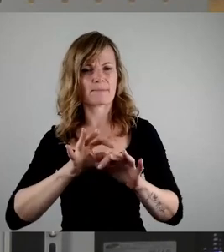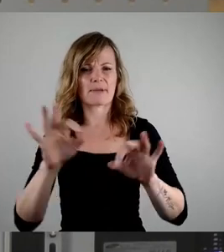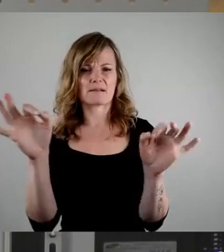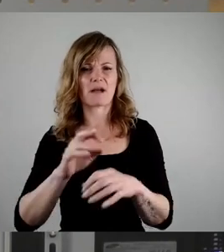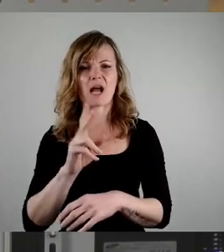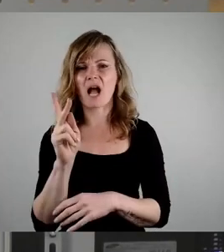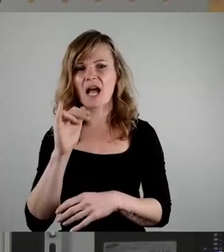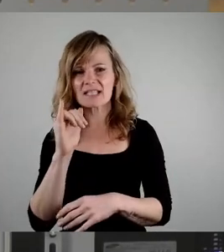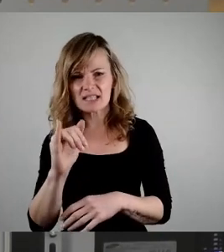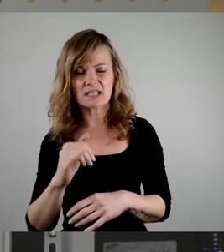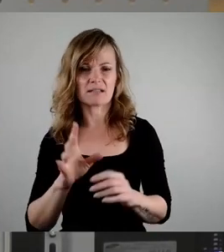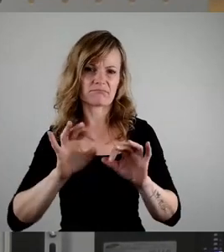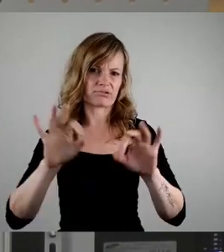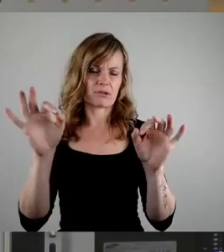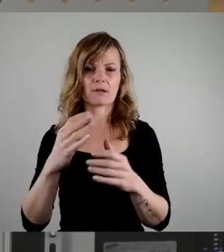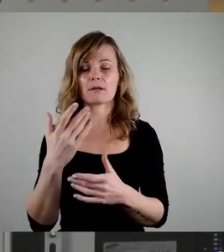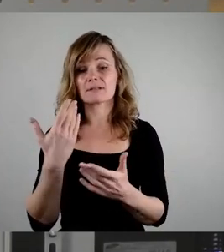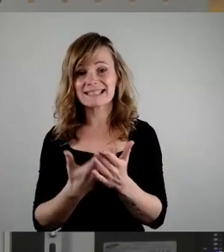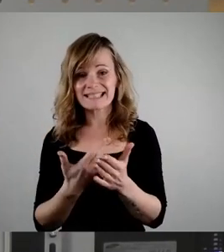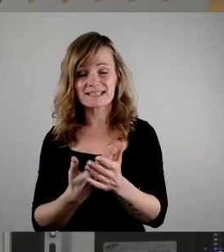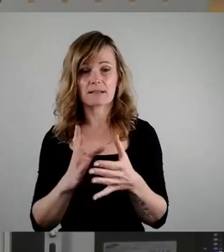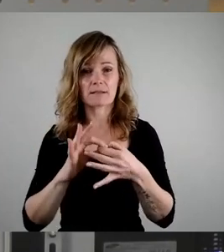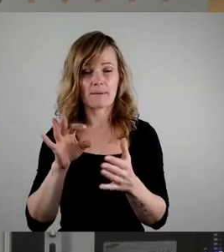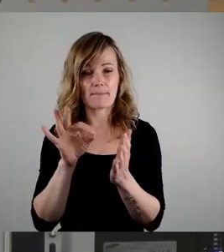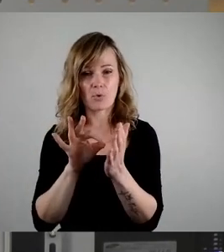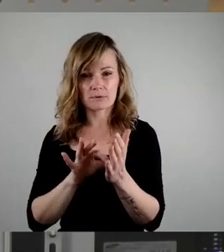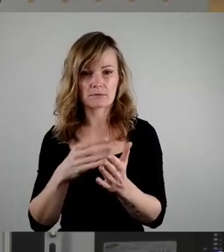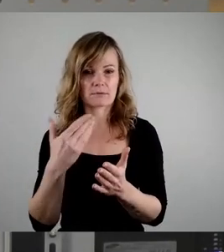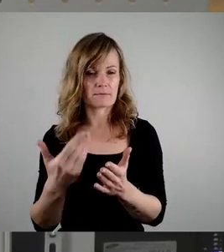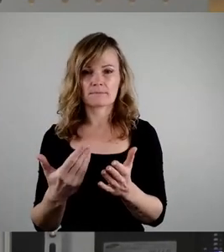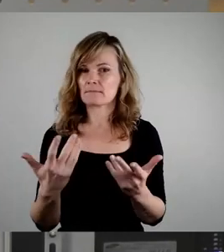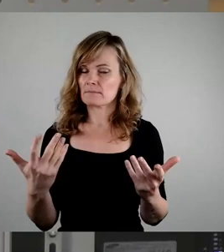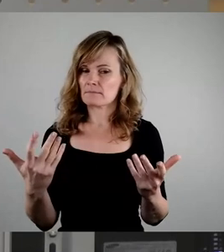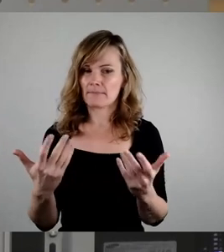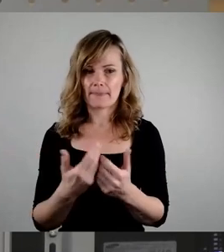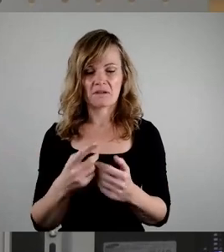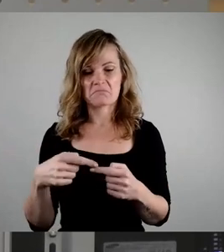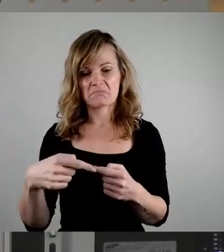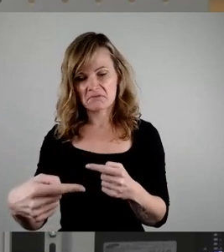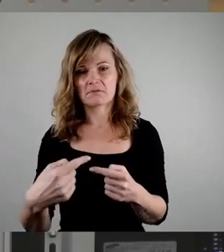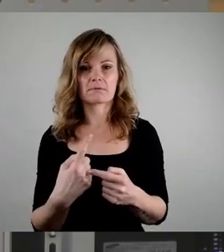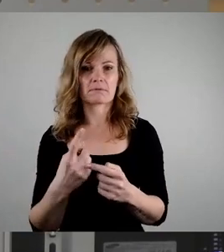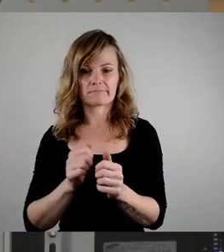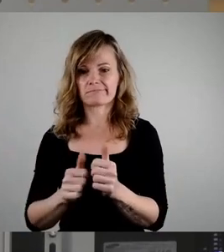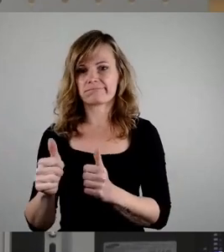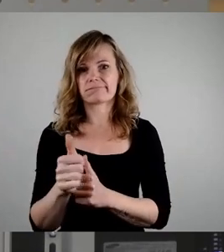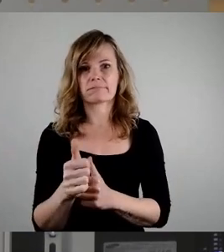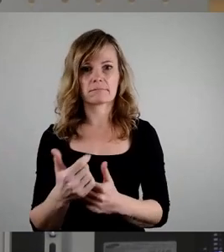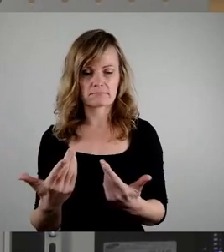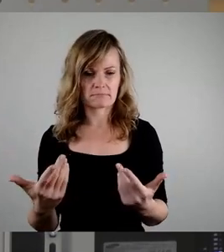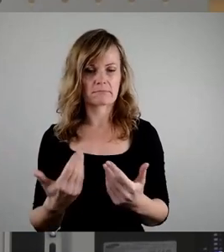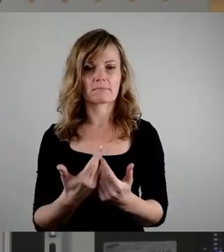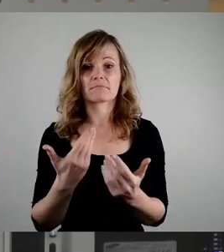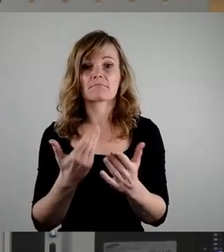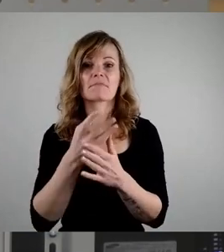wird uns sowieso in diesen Punkten in absehbarer Zeit überholen, sodass diese Fragen sich